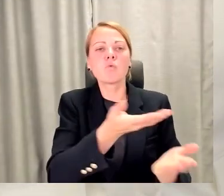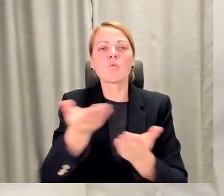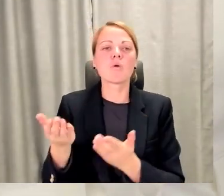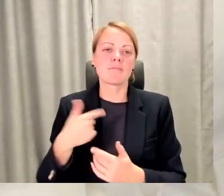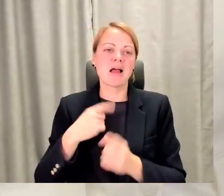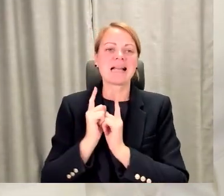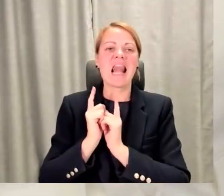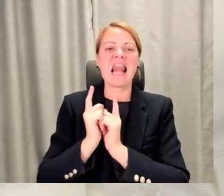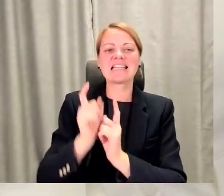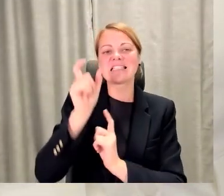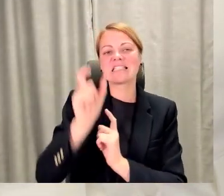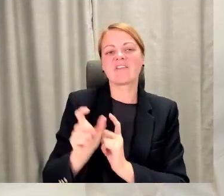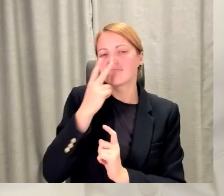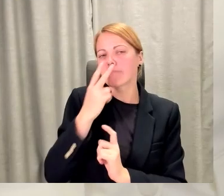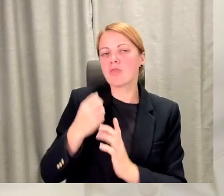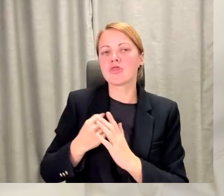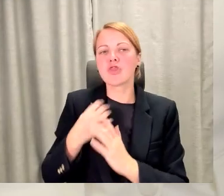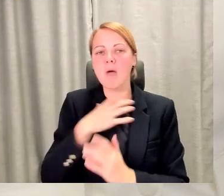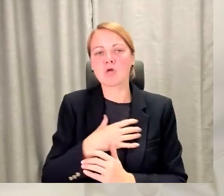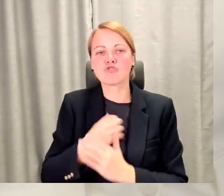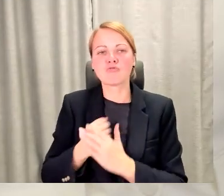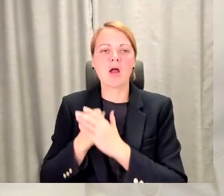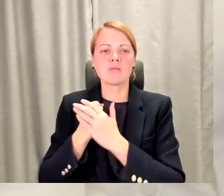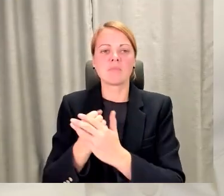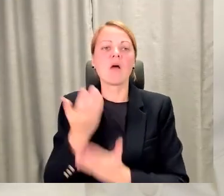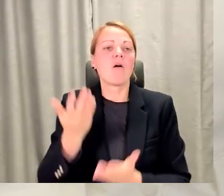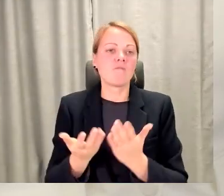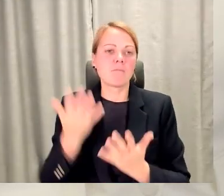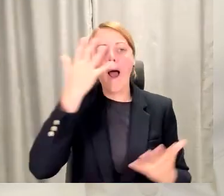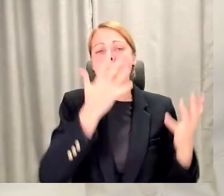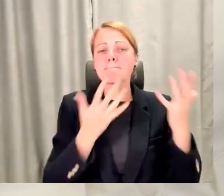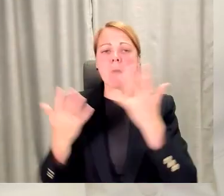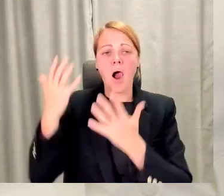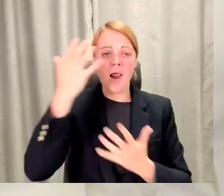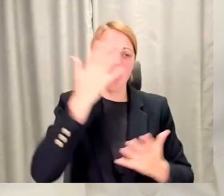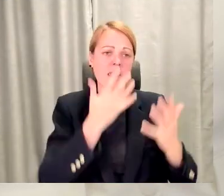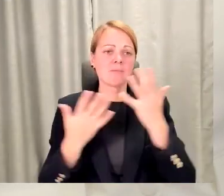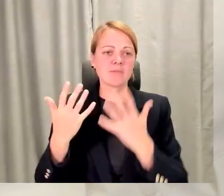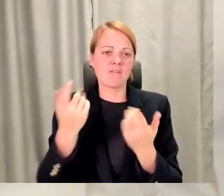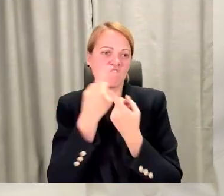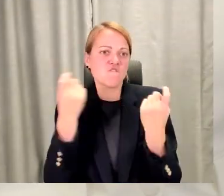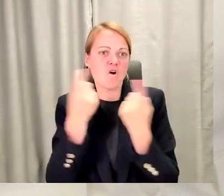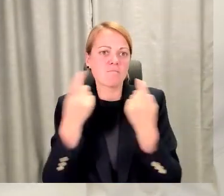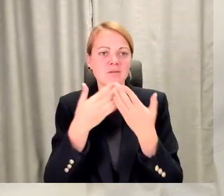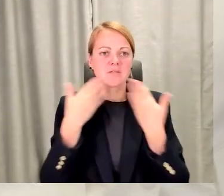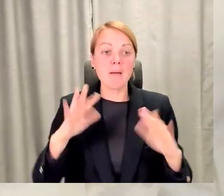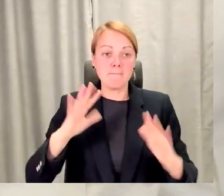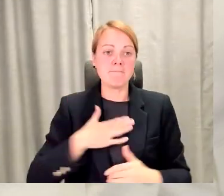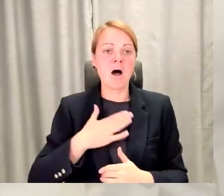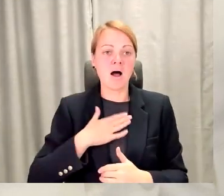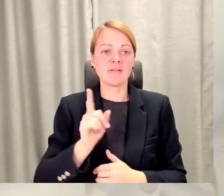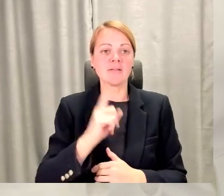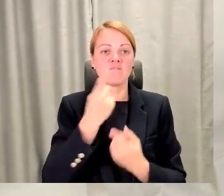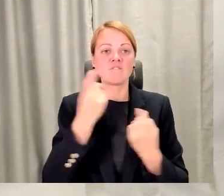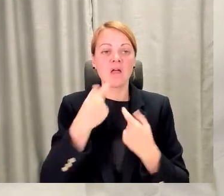nepieciešams atbalsts, viņš var būt apmaldies. Viņam nav vienkārši informācijas, un man ir informācija, es ar to dalos.